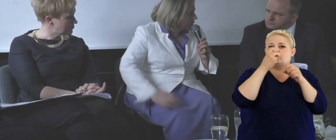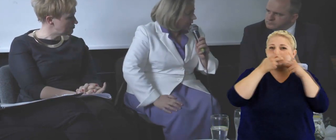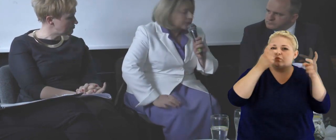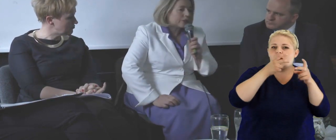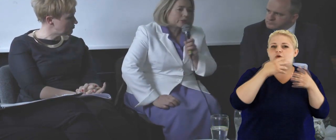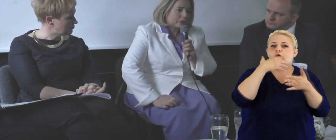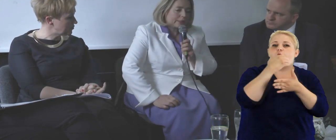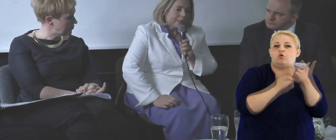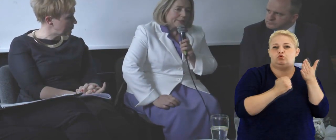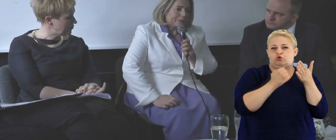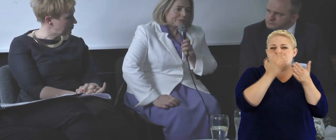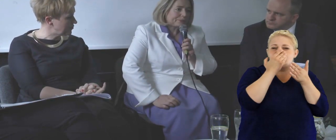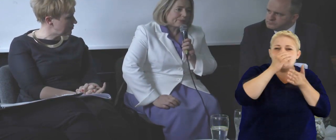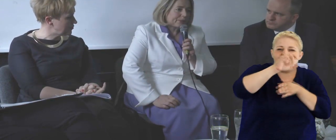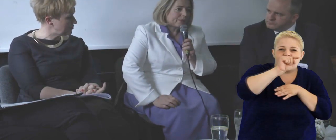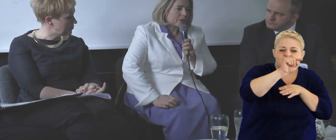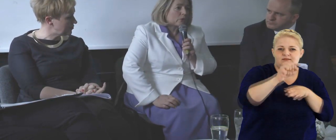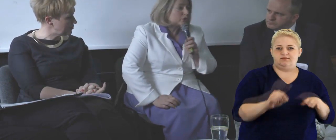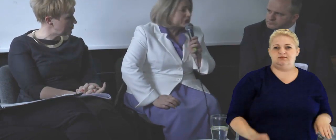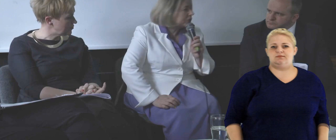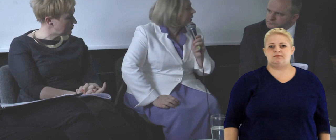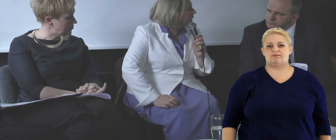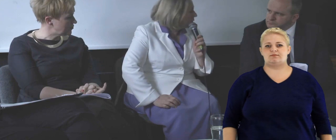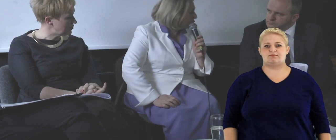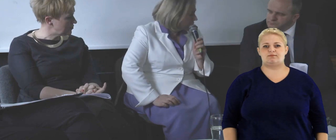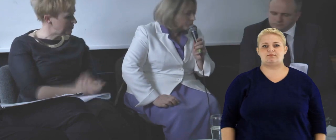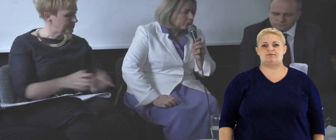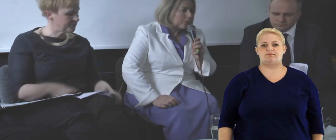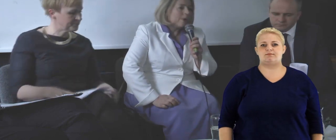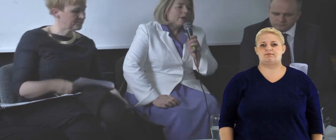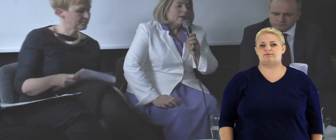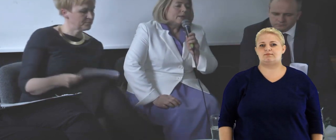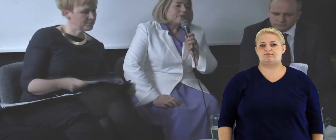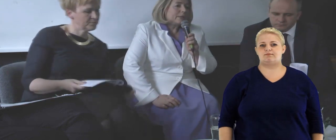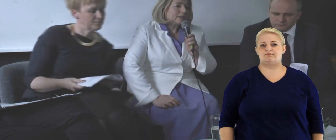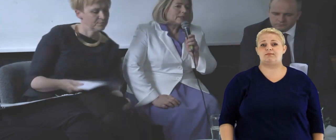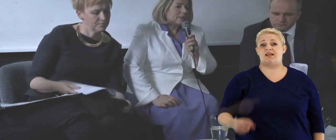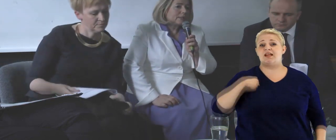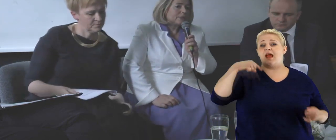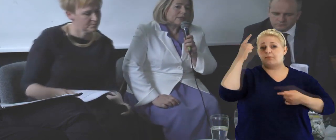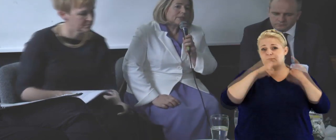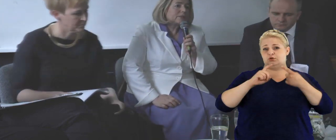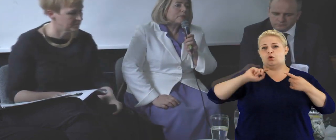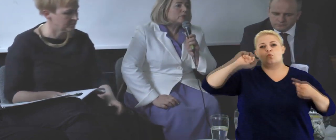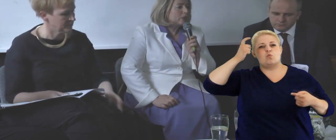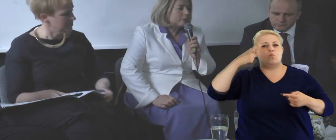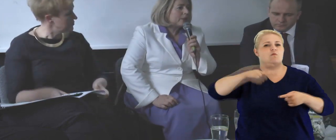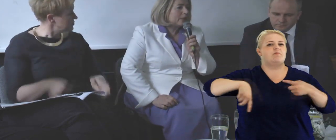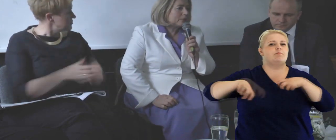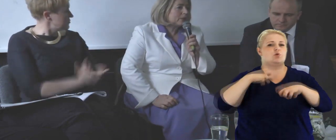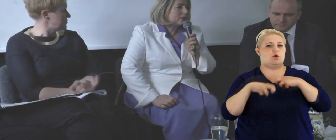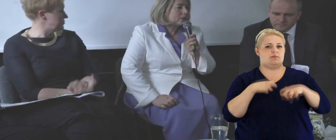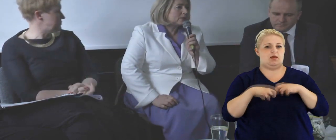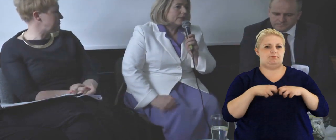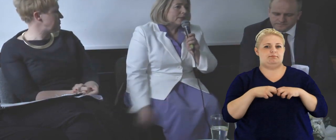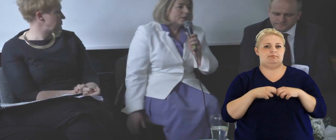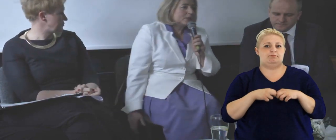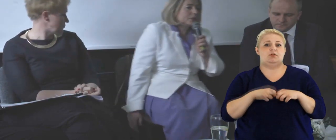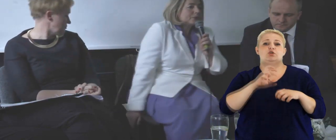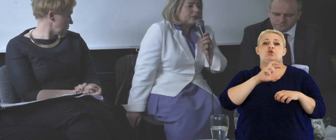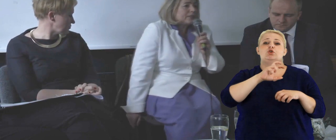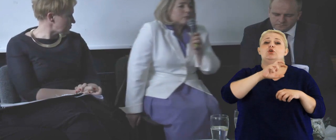doszukać jakichś korzyści jakiegoś typu. Więc, więc potrzebne nam jest,